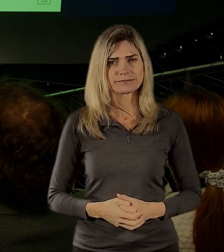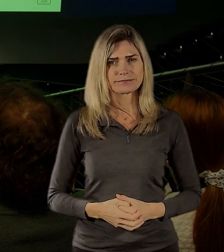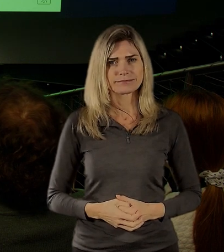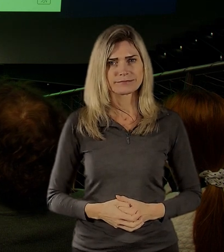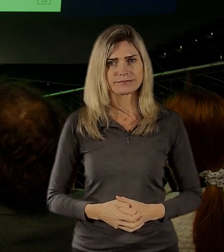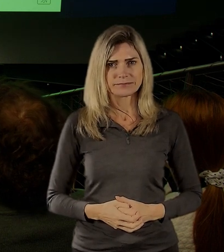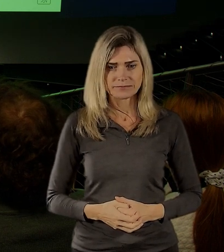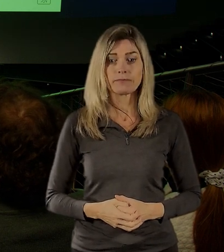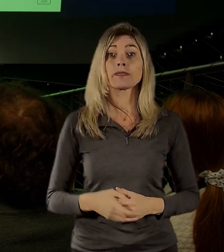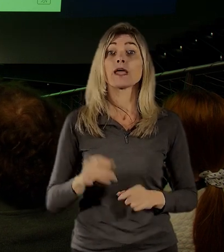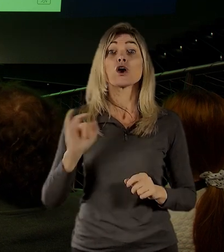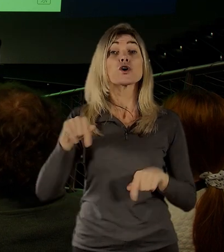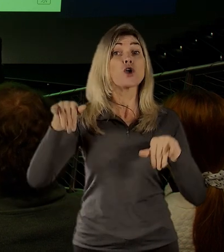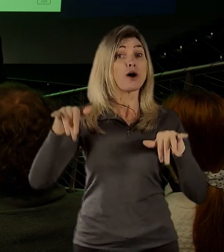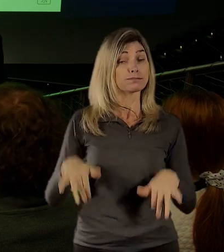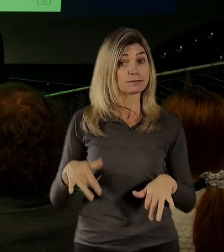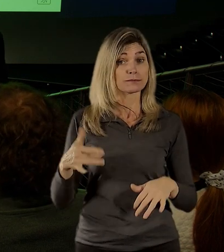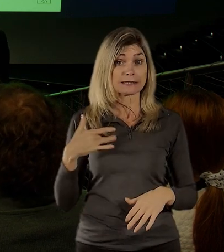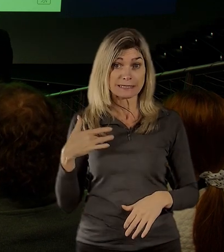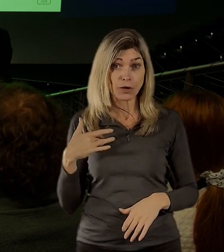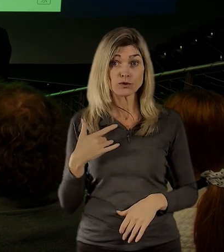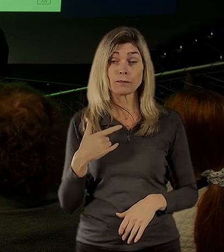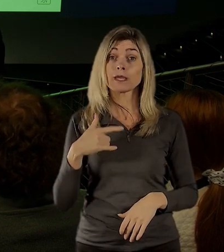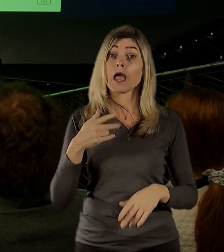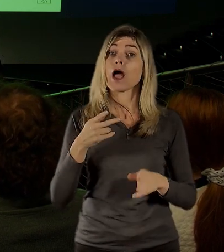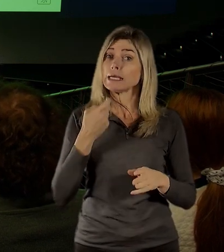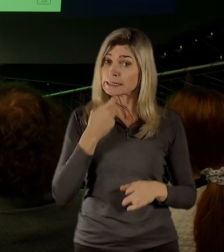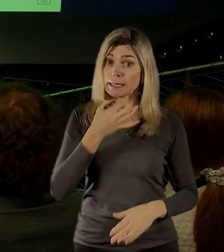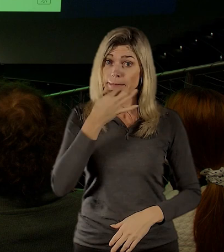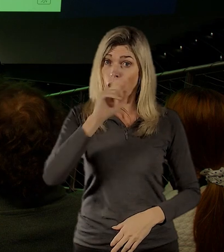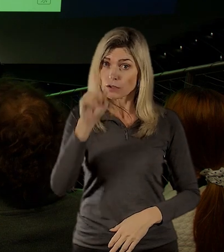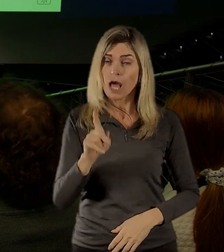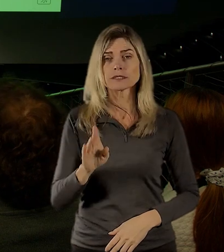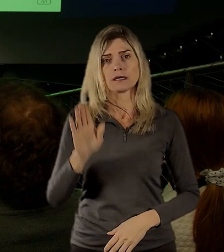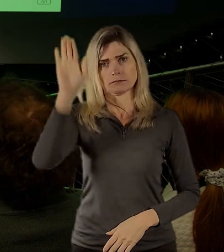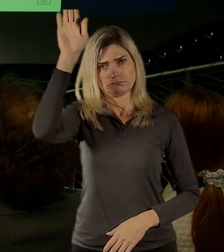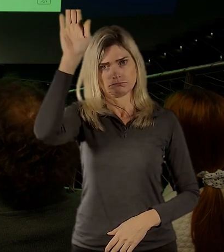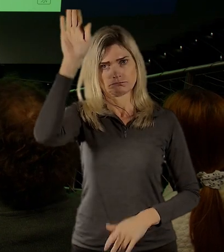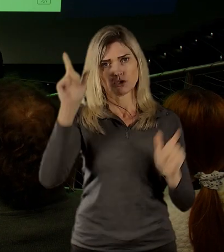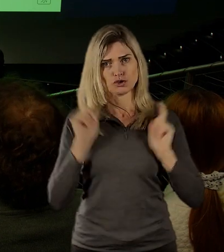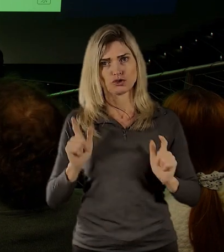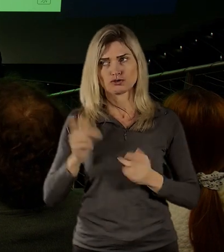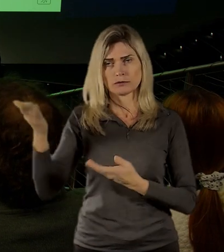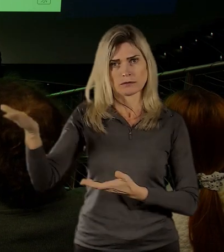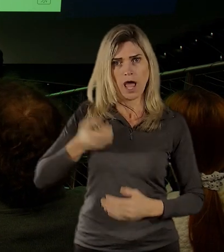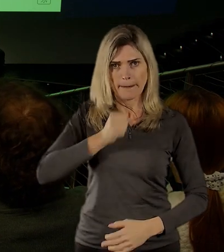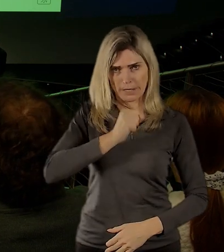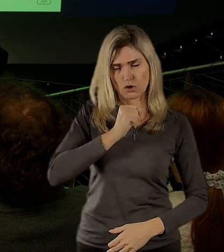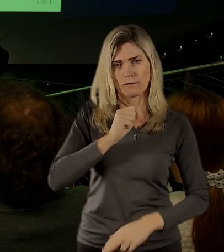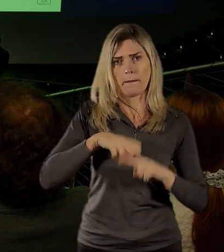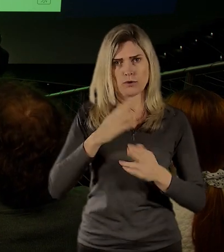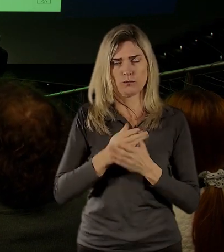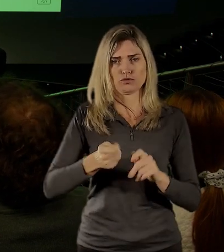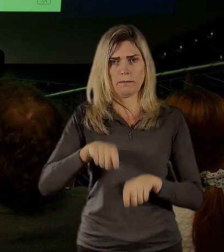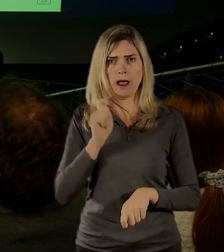platí samozřejmě pro vás, pokud budete se chtít na něco zeptat, tak máte možnost, stačí zvednout ruku a zeptat se. Já jsem si připravil